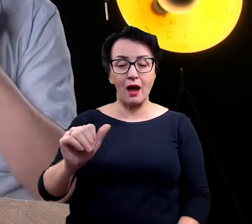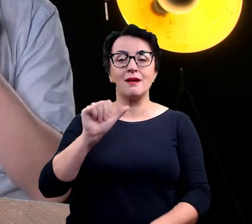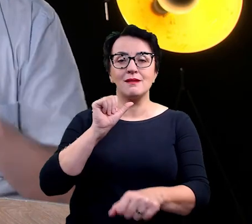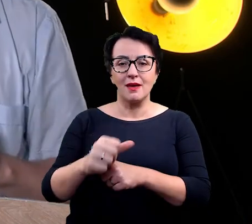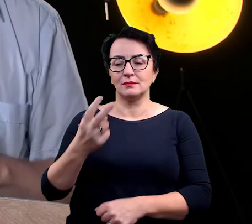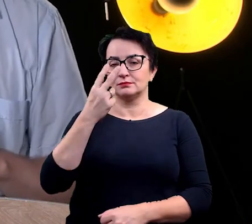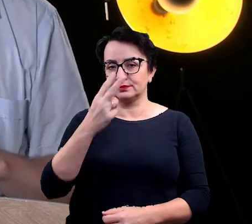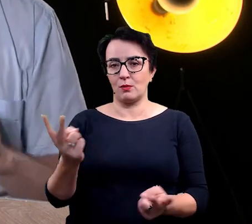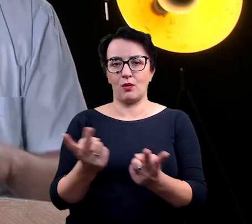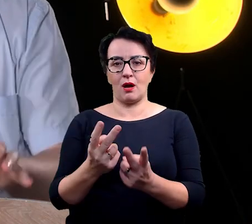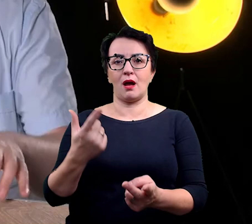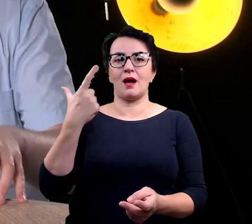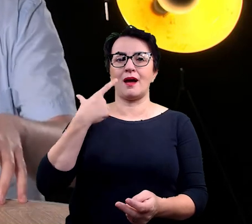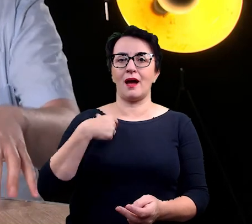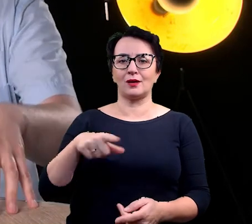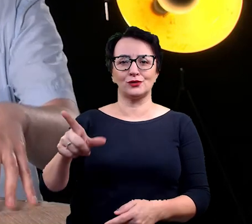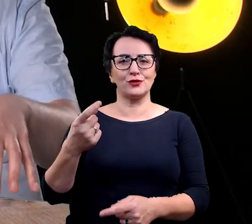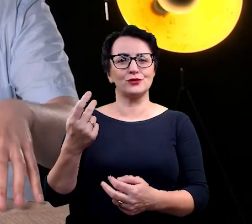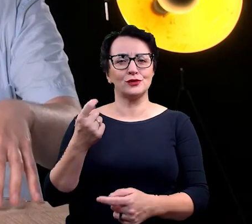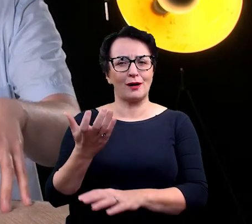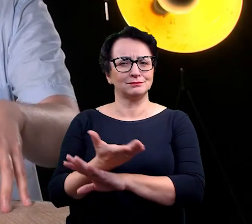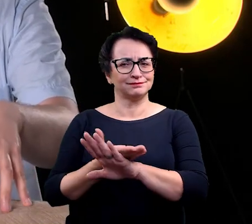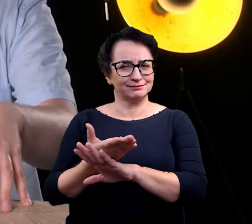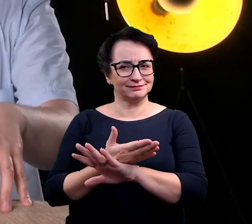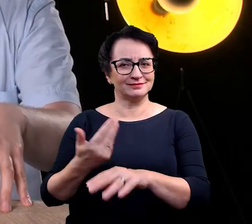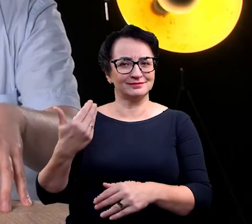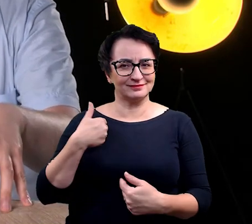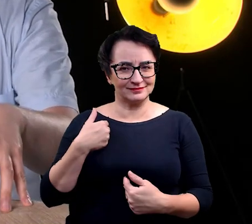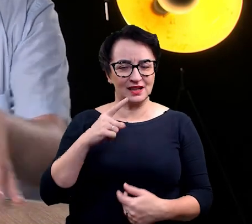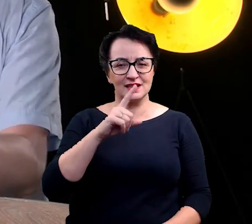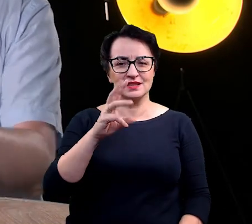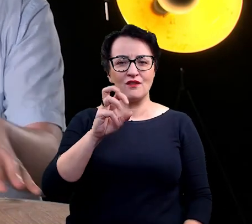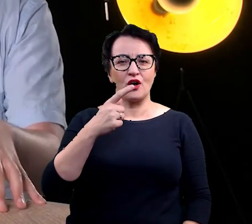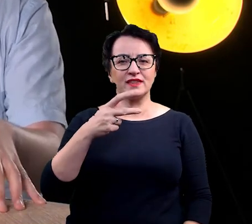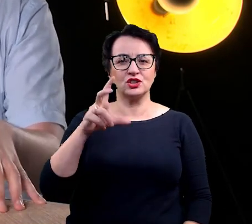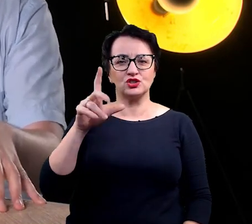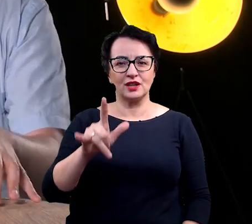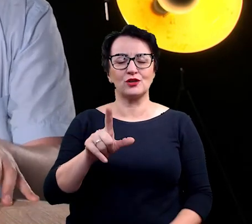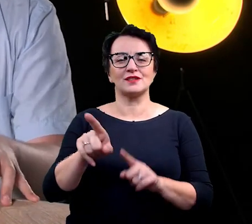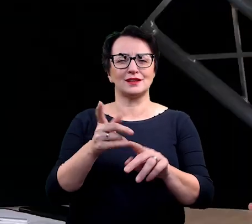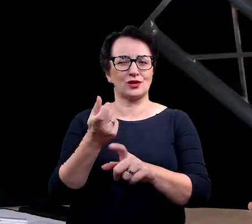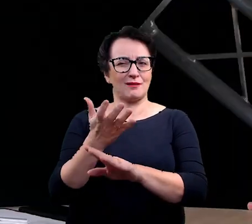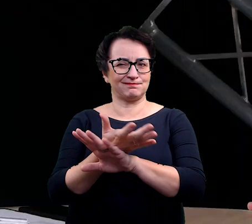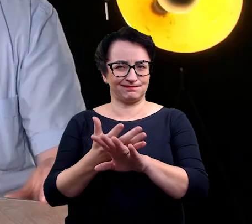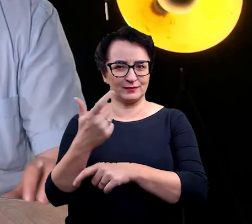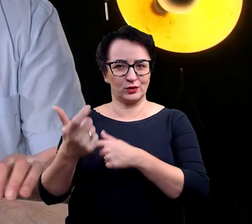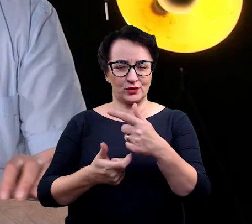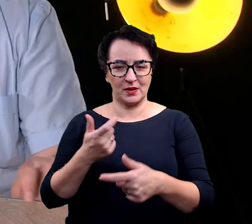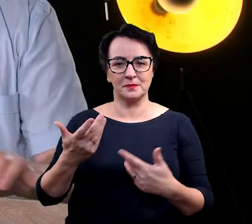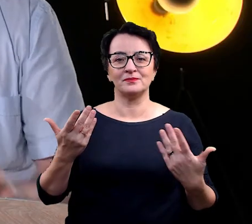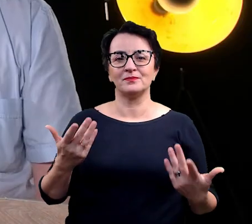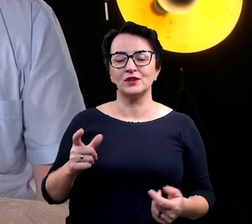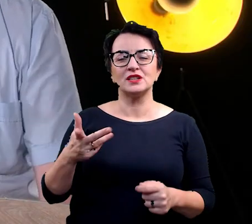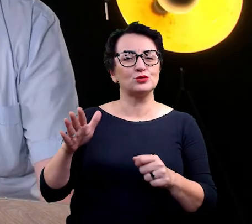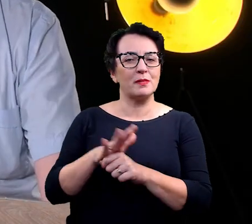że zostaliśmy trochę zwiedzeni, że to jednak należy do rodzaju, który już znamy. To nie jest coś zupełnie nowego. To nie jest coś zupełnie odrobnego